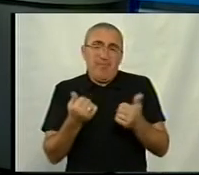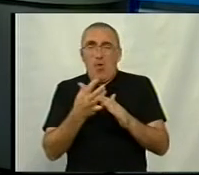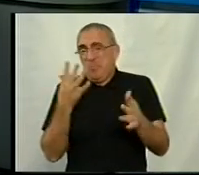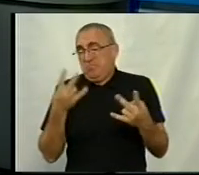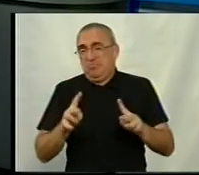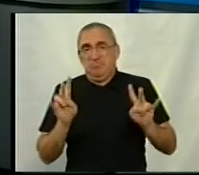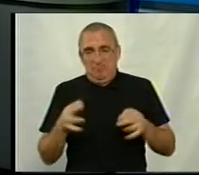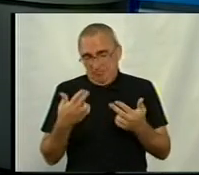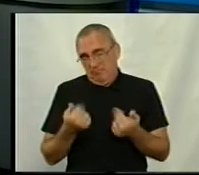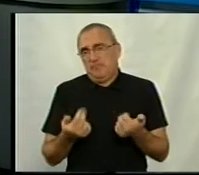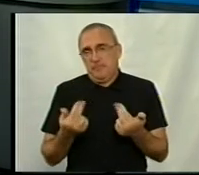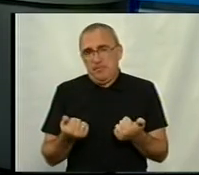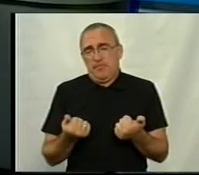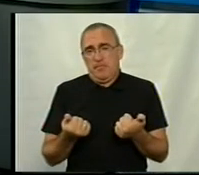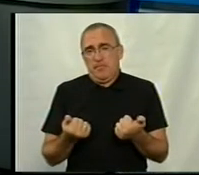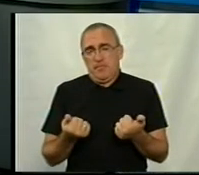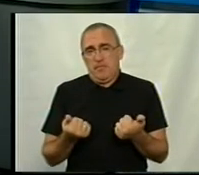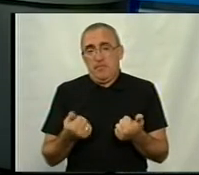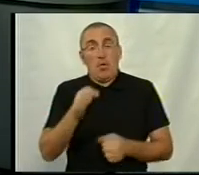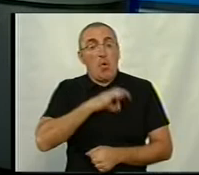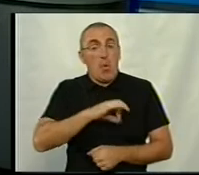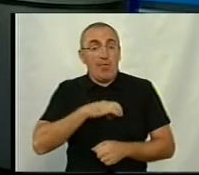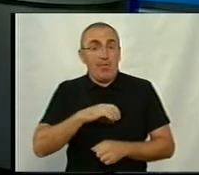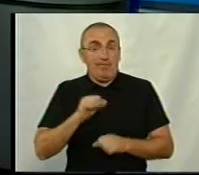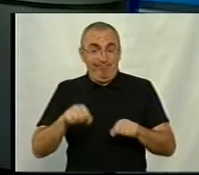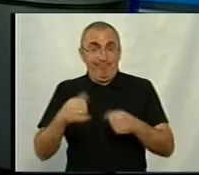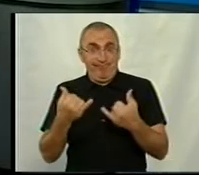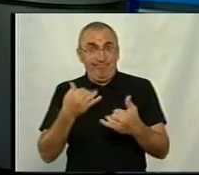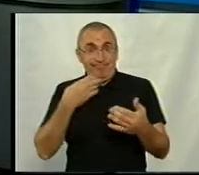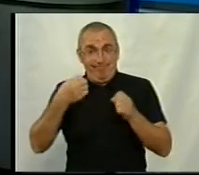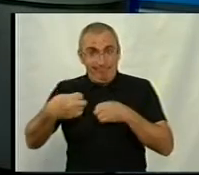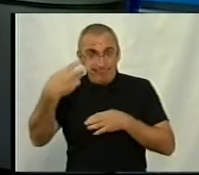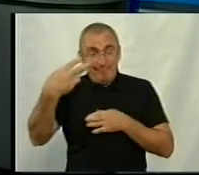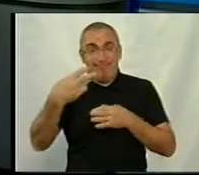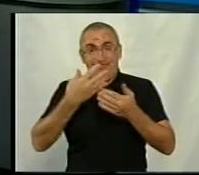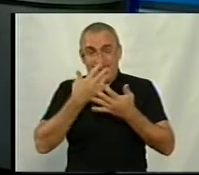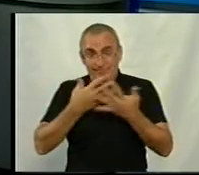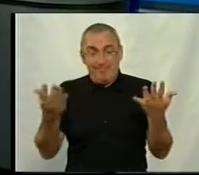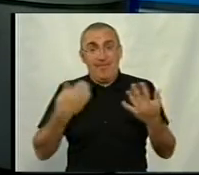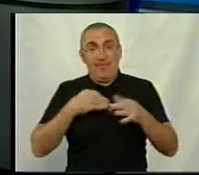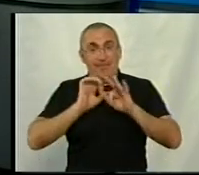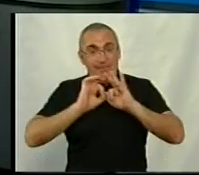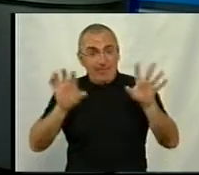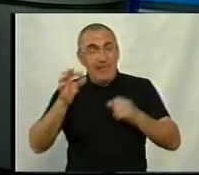іншого. Ну і користуючись нагодою, хотілося відмінити, раз ми так згадали, так трішечки